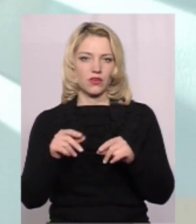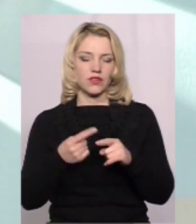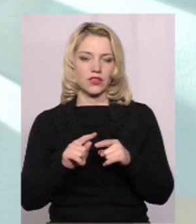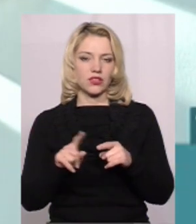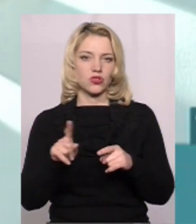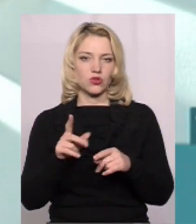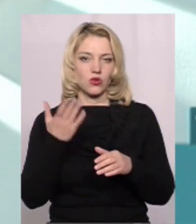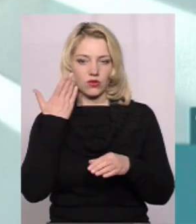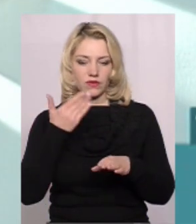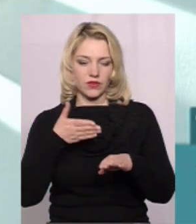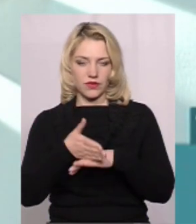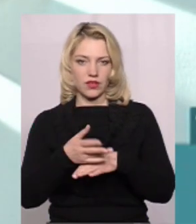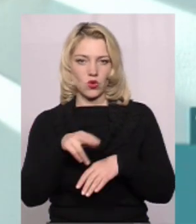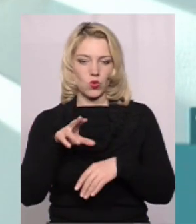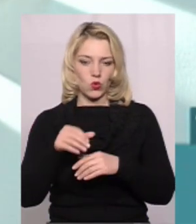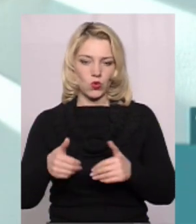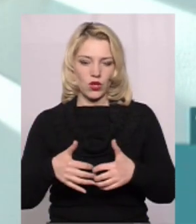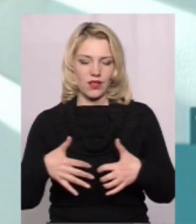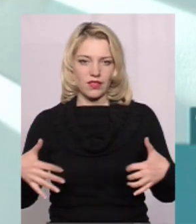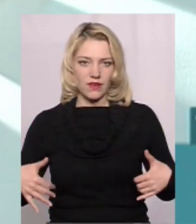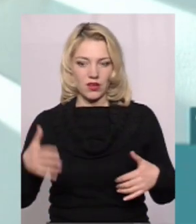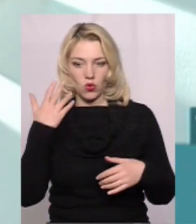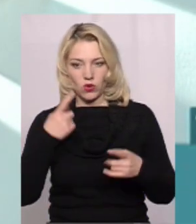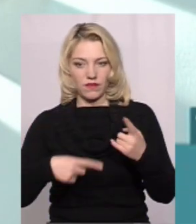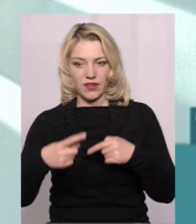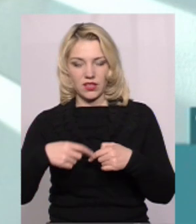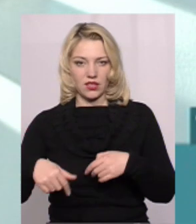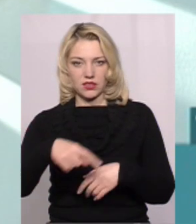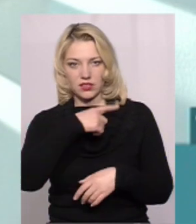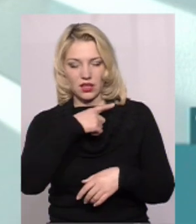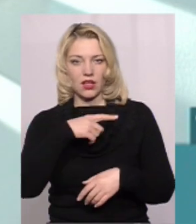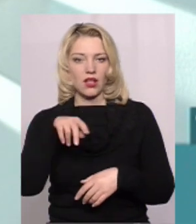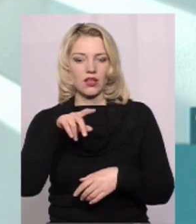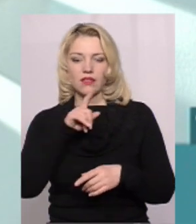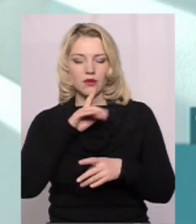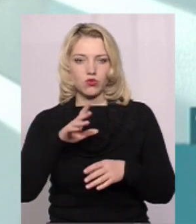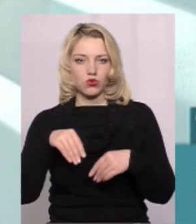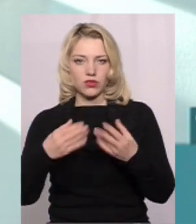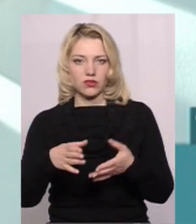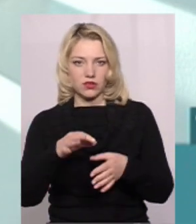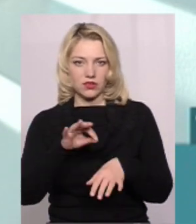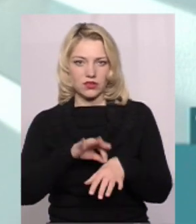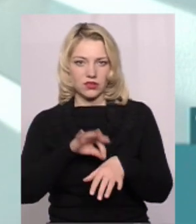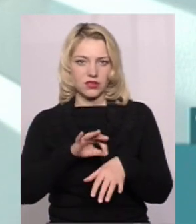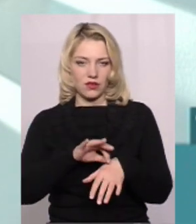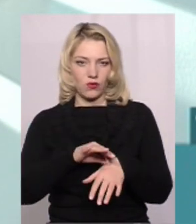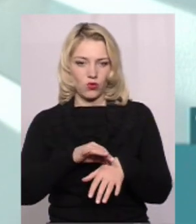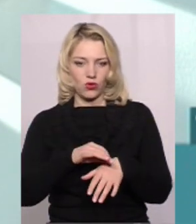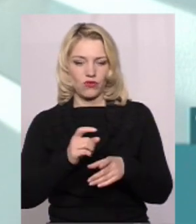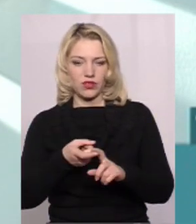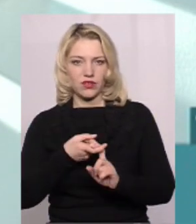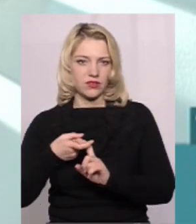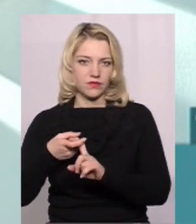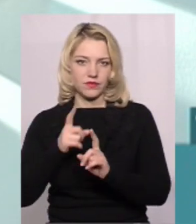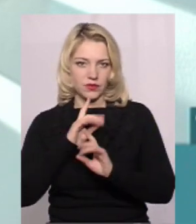при відвідуванні тварин і виході на дворого господарства Ми не занесемо збудника, не дозволимо його розповсюджуватися